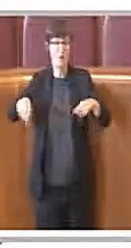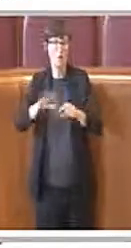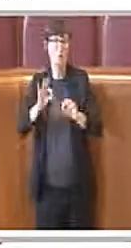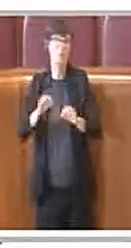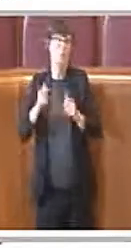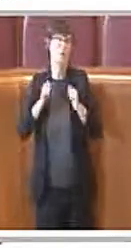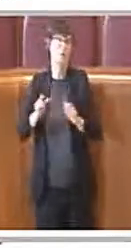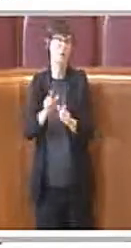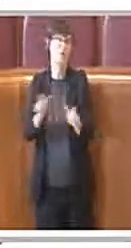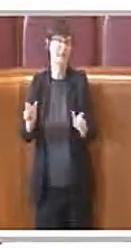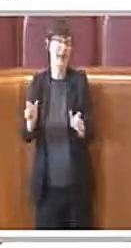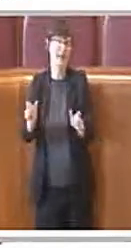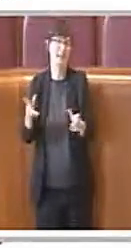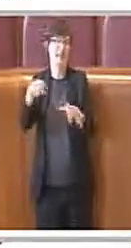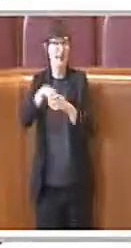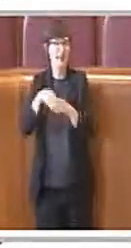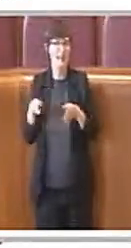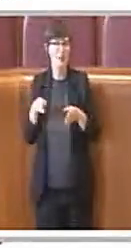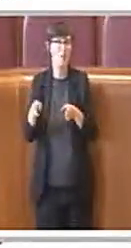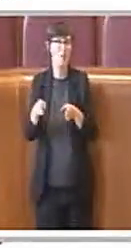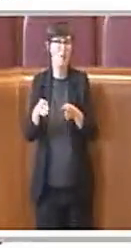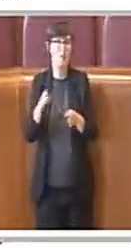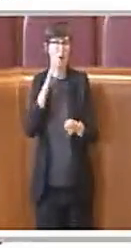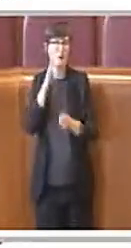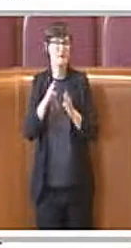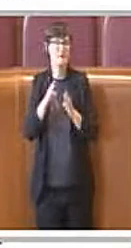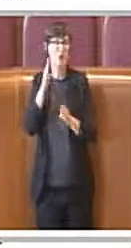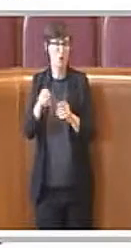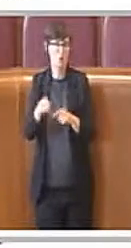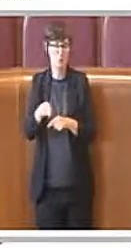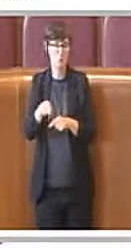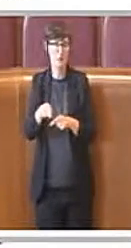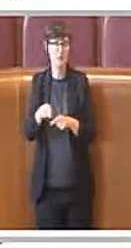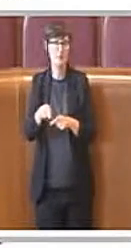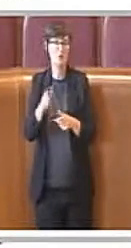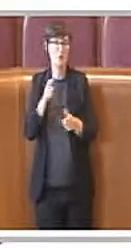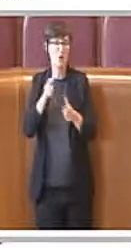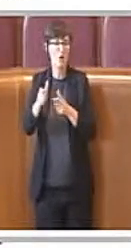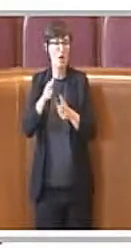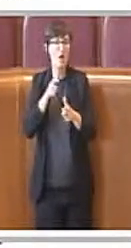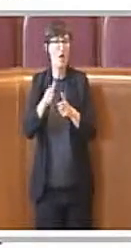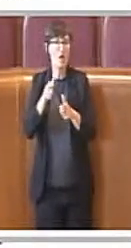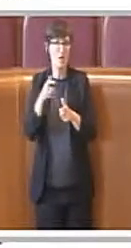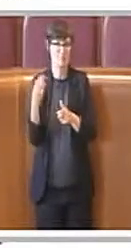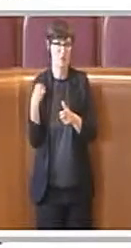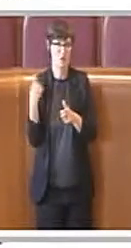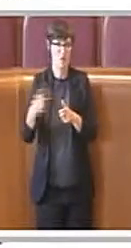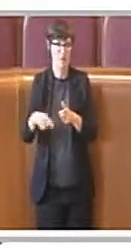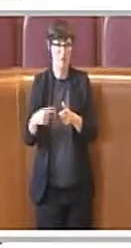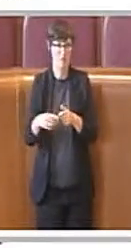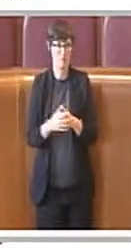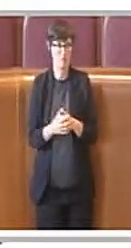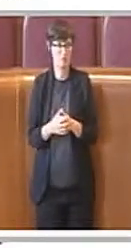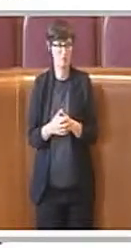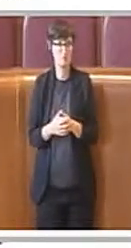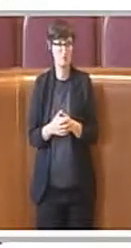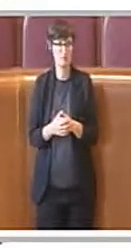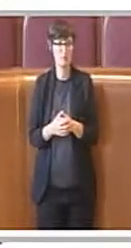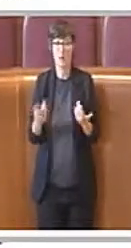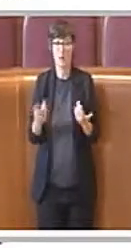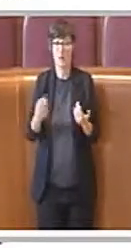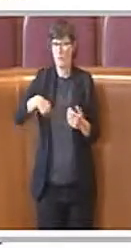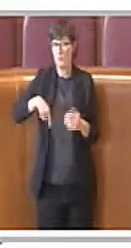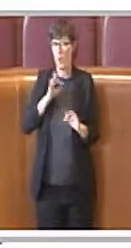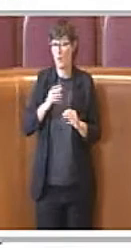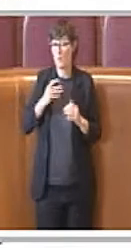consultazione che abbiamo messo in atto, soprattutto dalla nostra amministrazione rispetto a questo tema, ma anche noi stessi